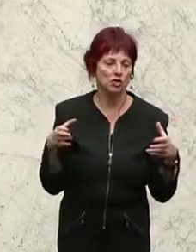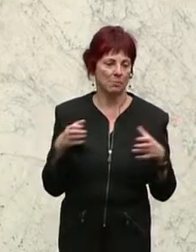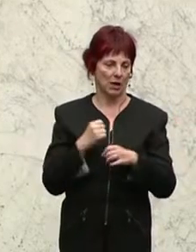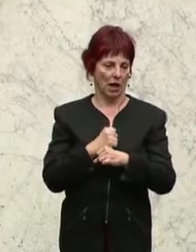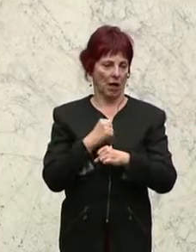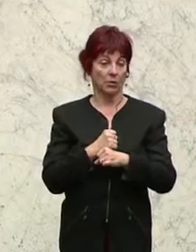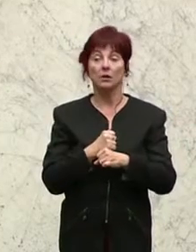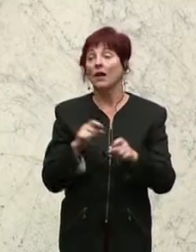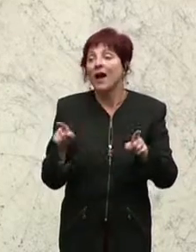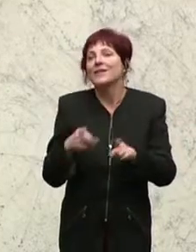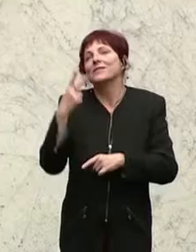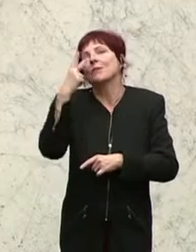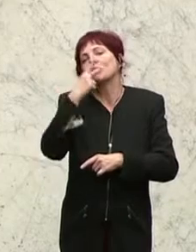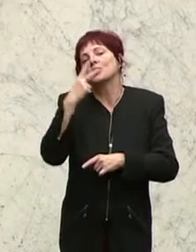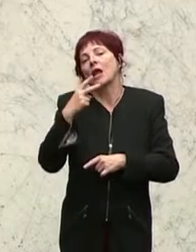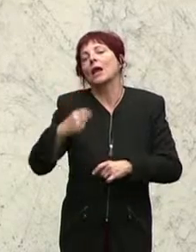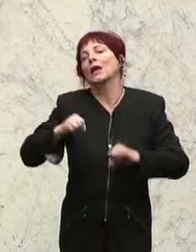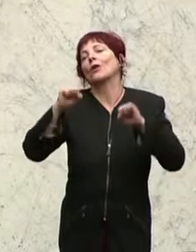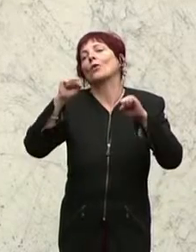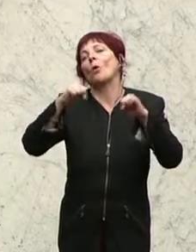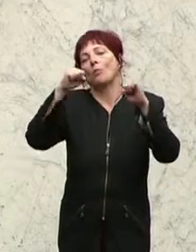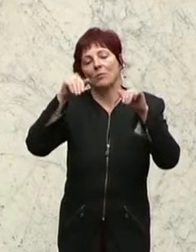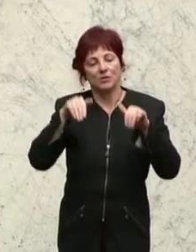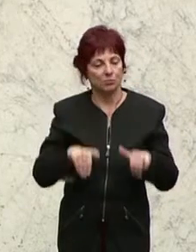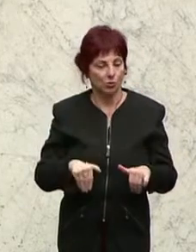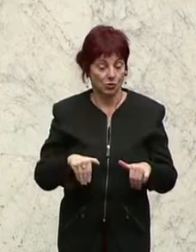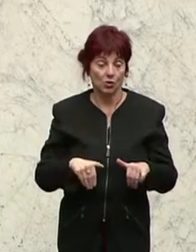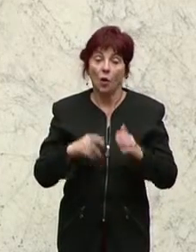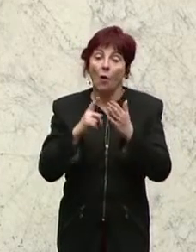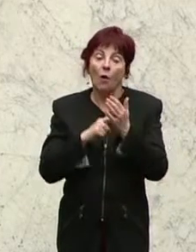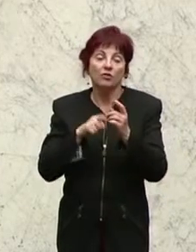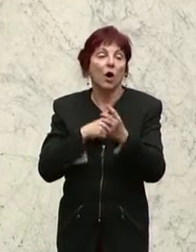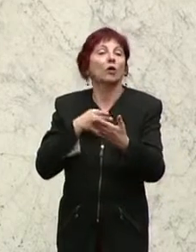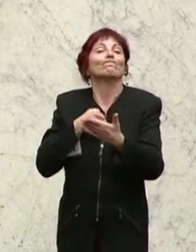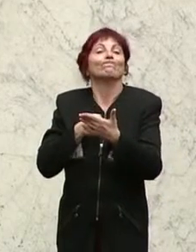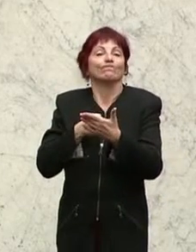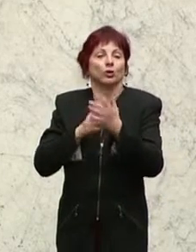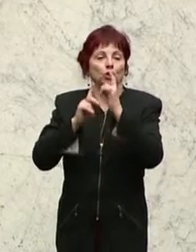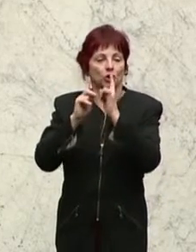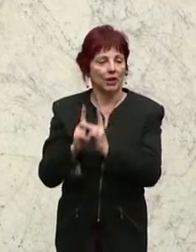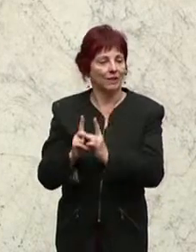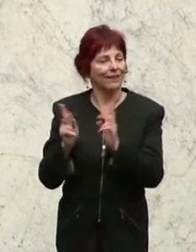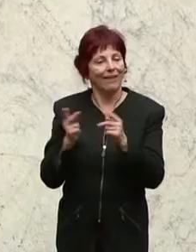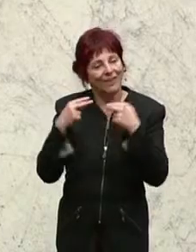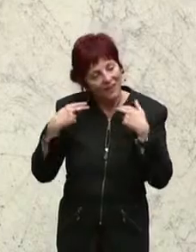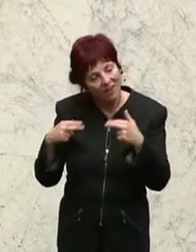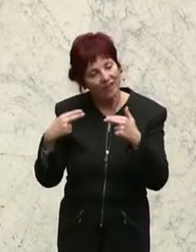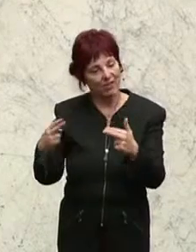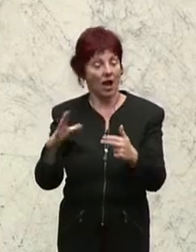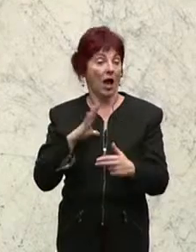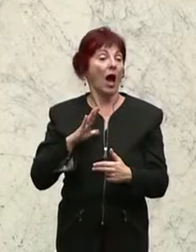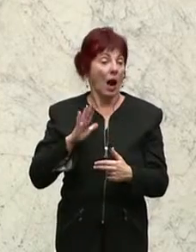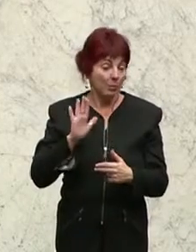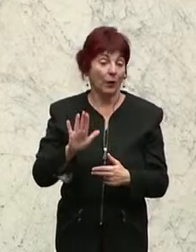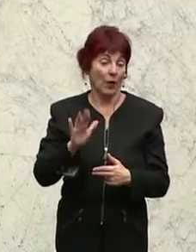Kompromissen endet, über die man dann schimpft, der bisweilen auch im Stillstand mündet, weil man eben nicht weiterkommt. Aber all das gehört natürlich zur